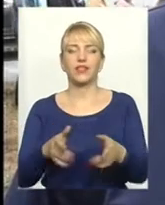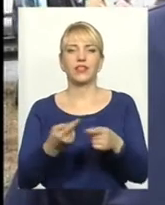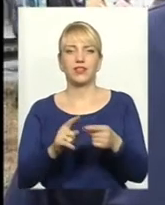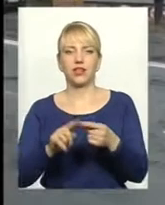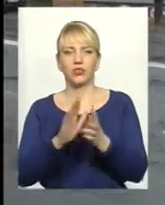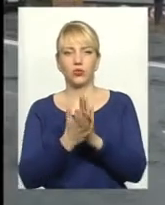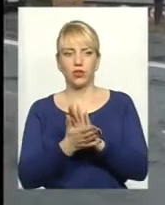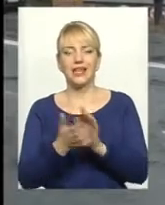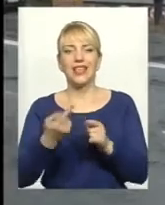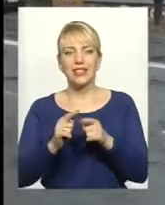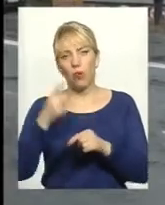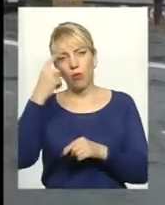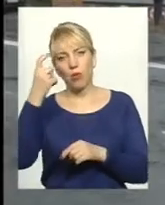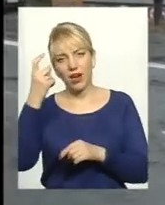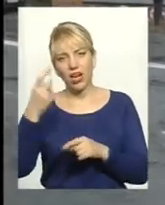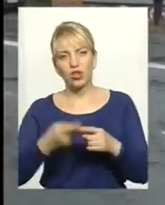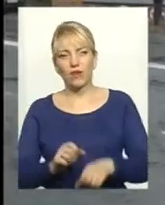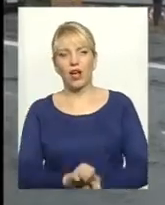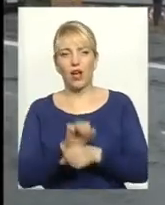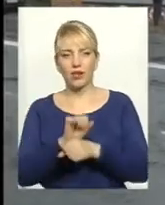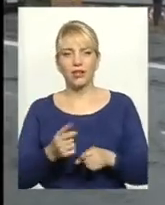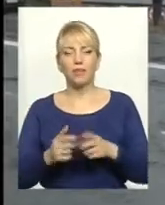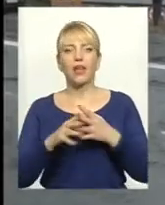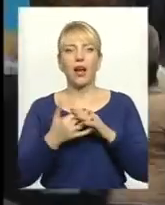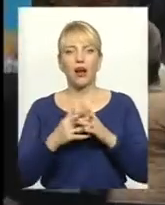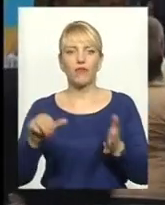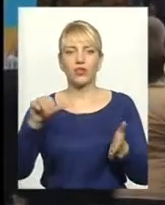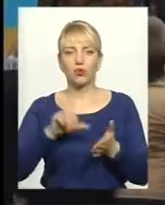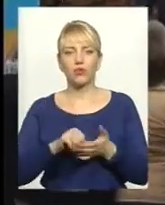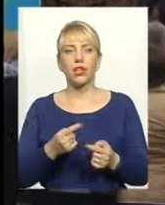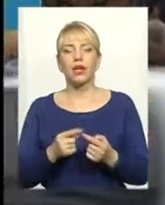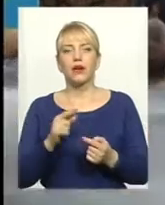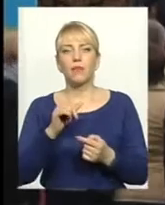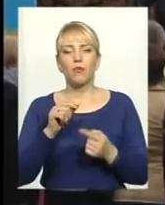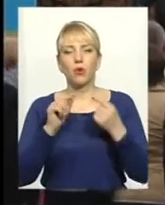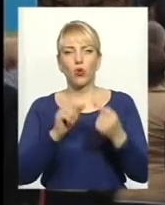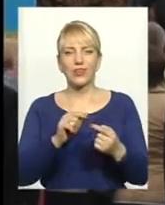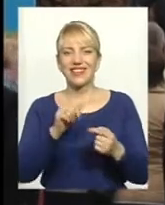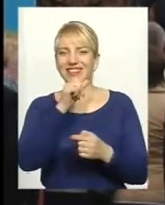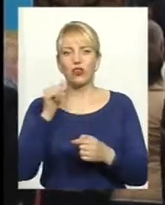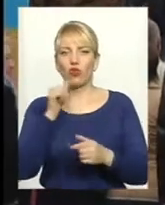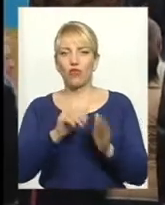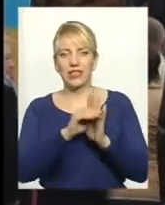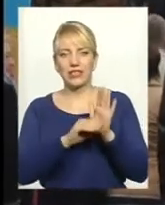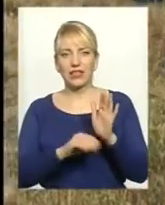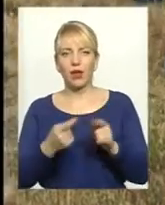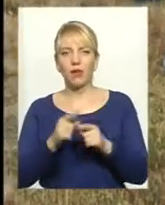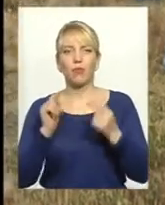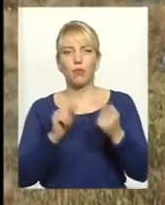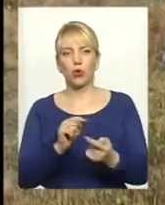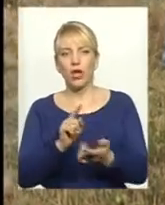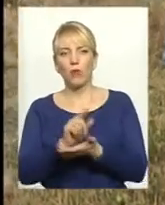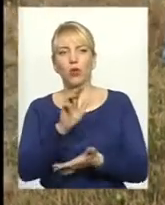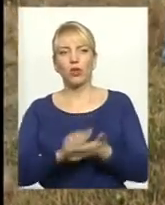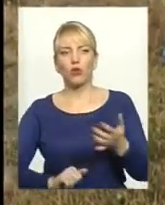попереджує. Аграрії виступають проти повернення напівкримінальних ціньових схем, у які заганяє влада, і проти податкового грабунку,